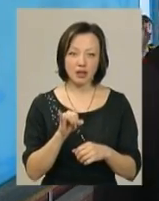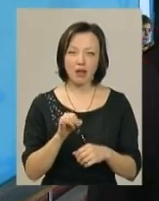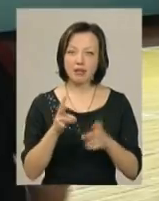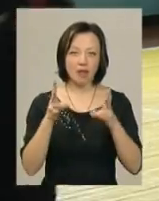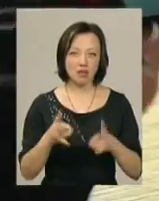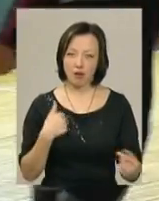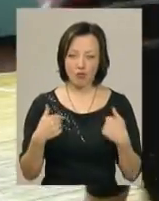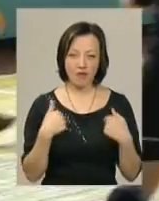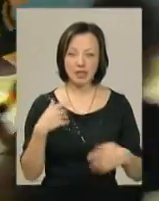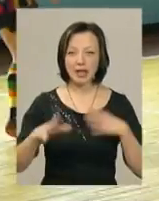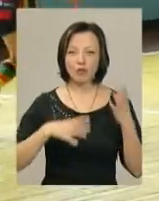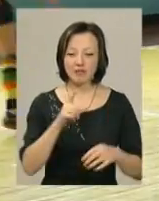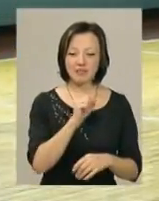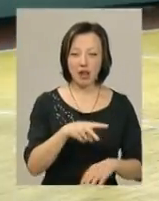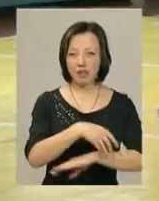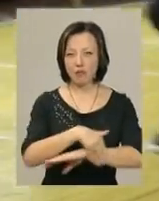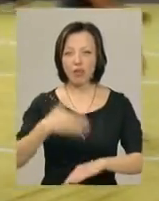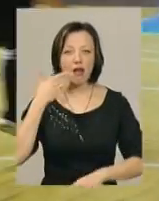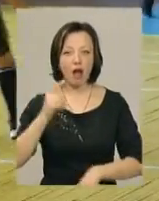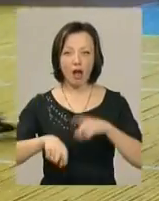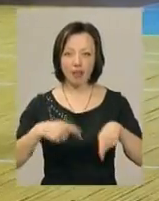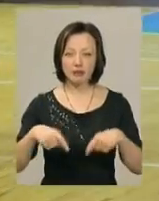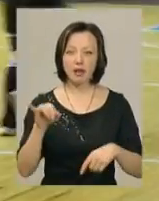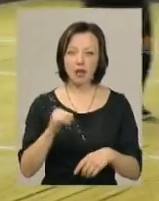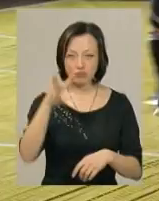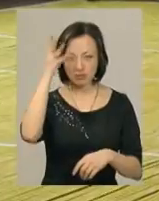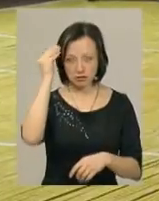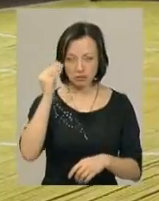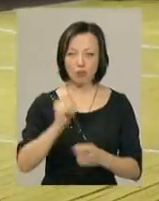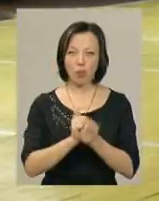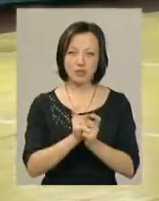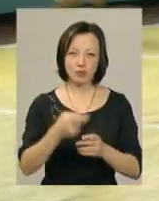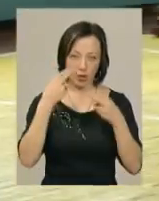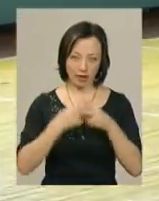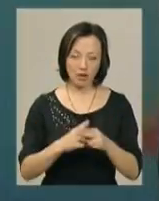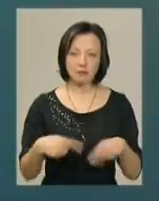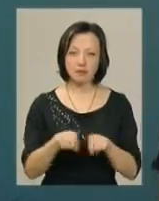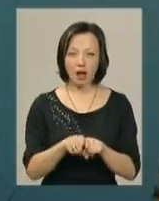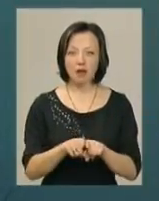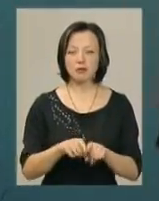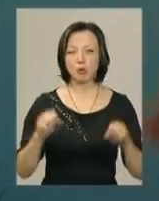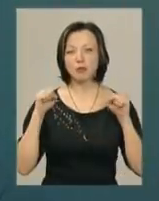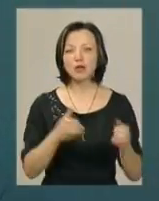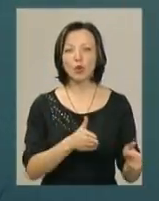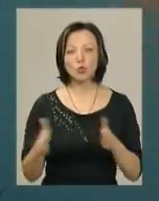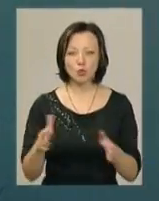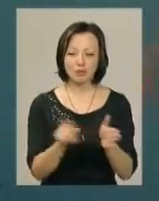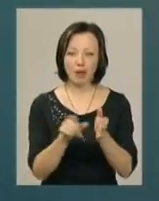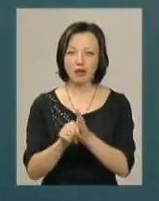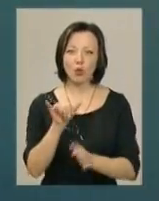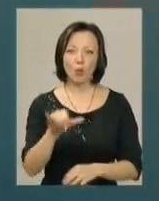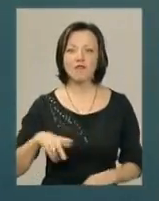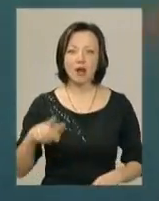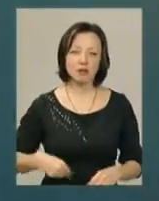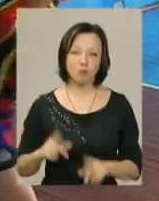травмуватись. Тренування в залі і на вулиці, легка атлетика та опановування борцівської техніки. Так хмельницькі ригбісти готуються до спарингів у